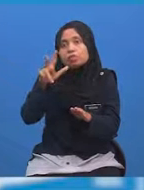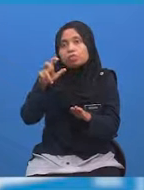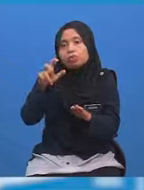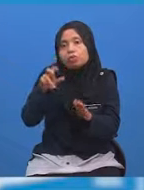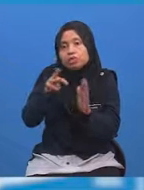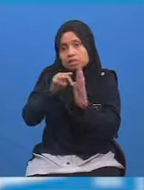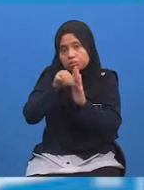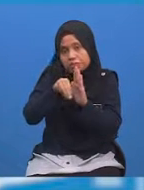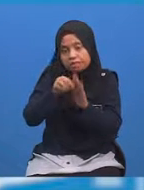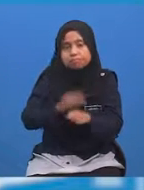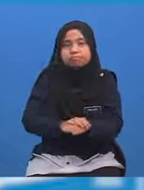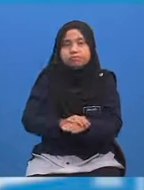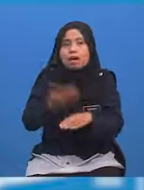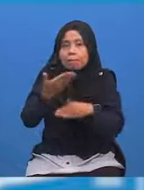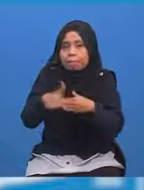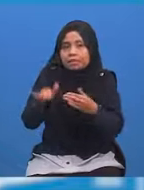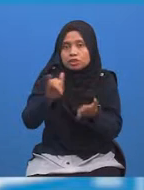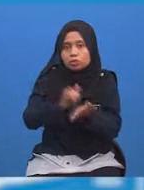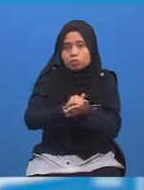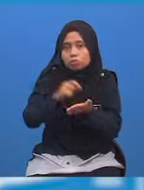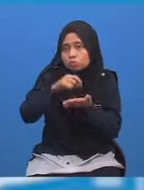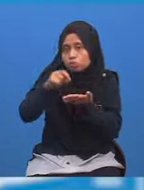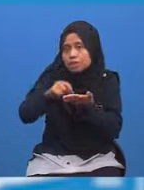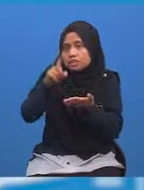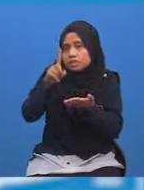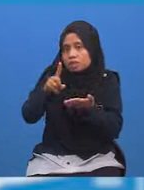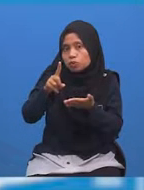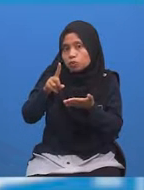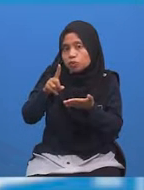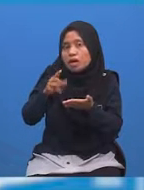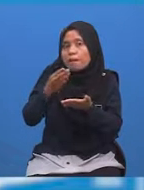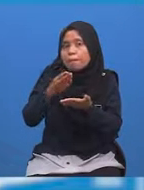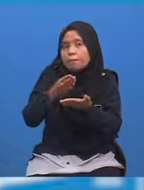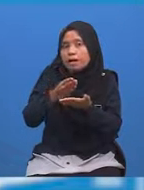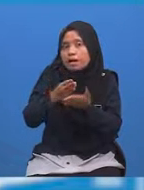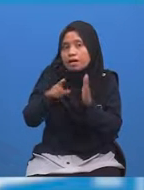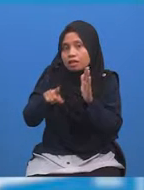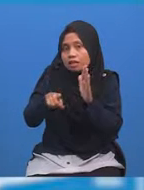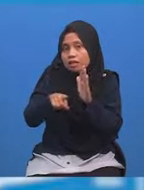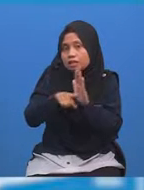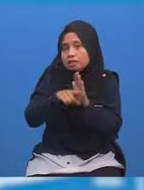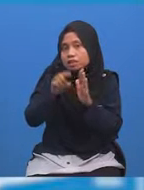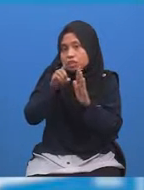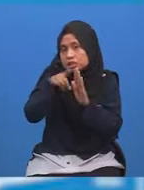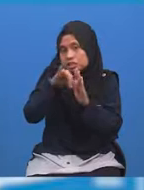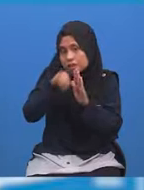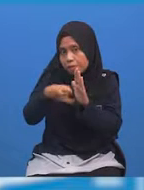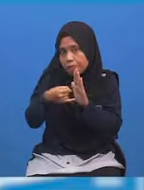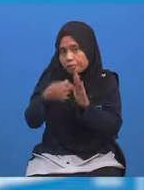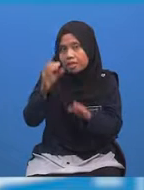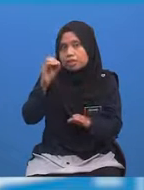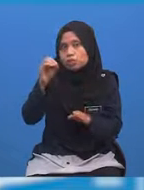minit Kemudian tuliskan 1 di bahagian jam dan sifar di